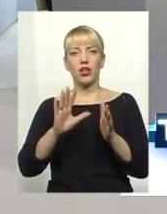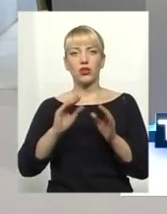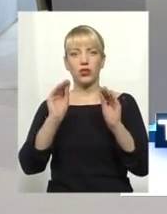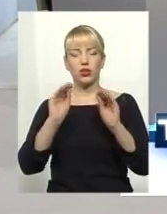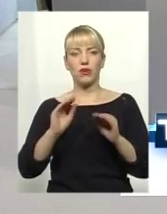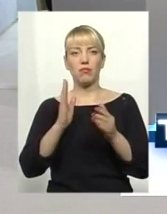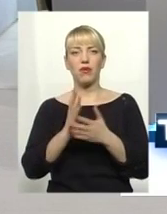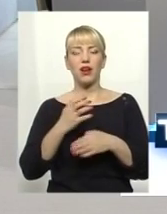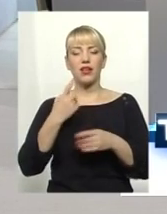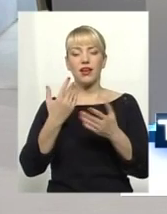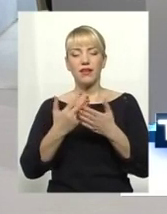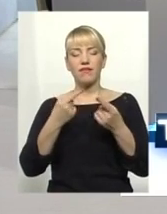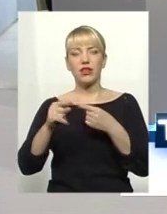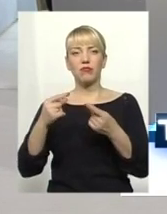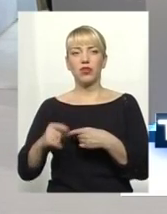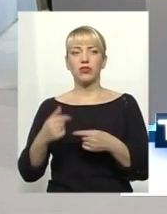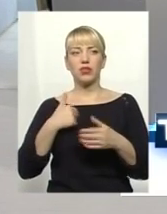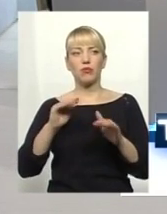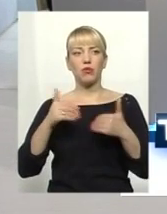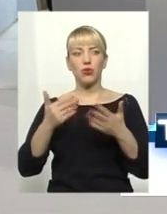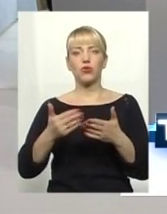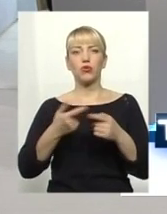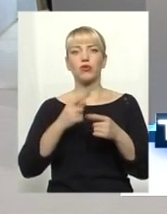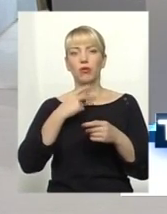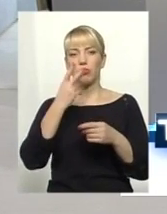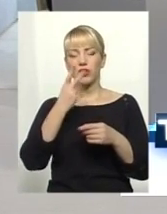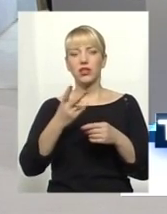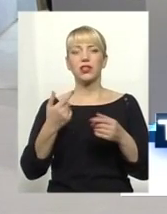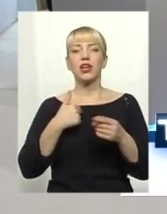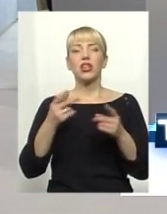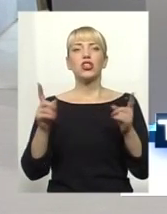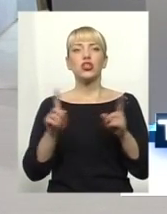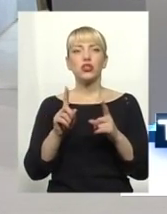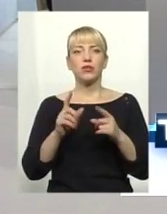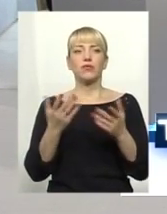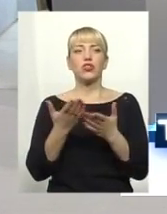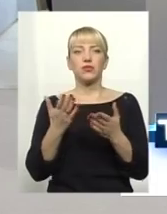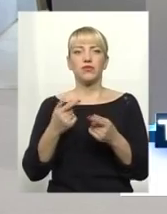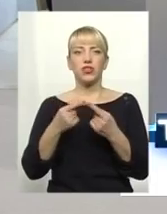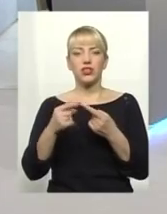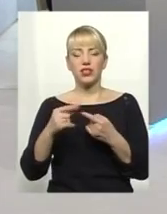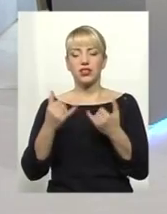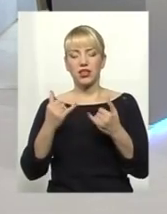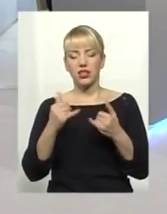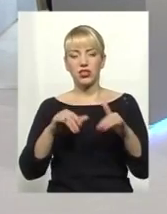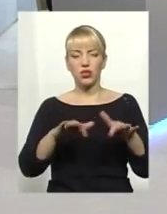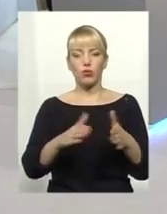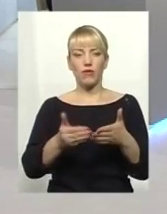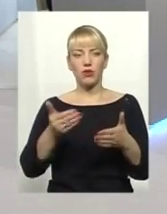пропоную вам назвати ці відмінності, щоб глядачі розуміли, чим саме відрізняється нинішня кампанія від попередніх. Будь ласка, Віктор Іванович. Дякую.